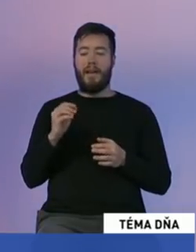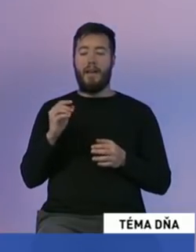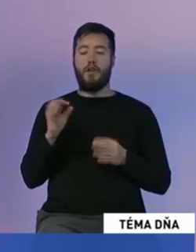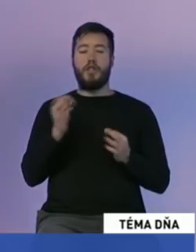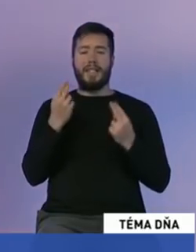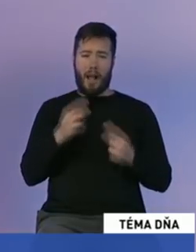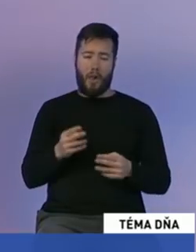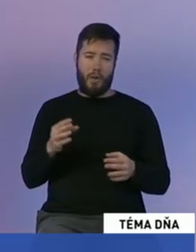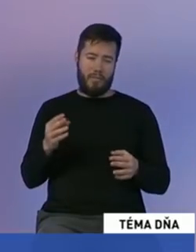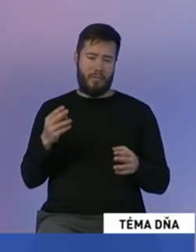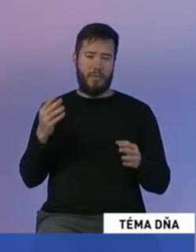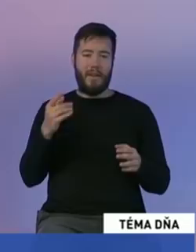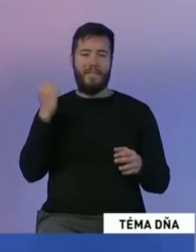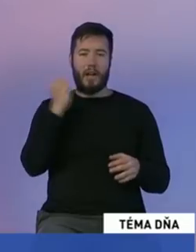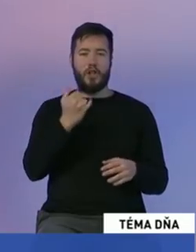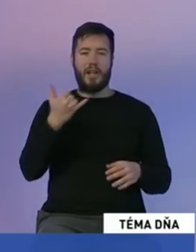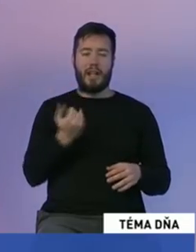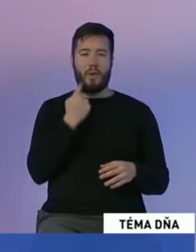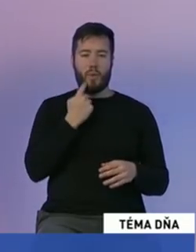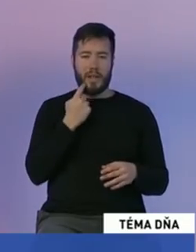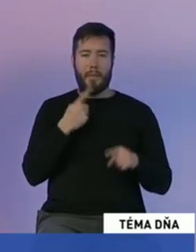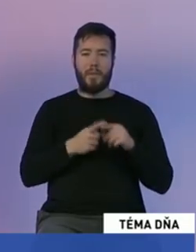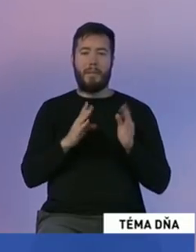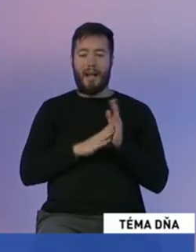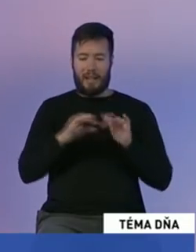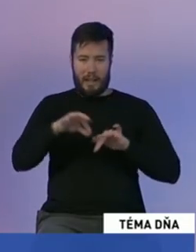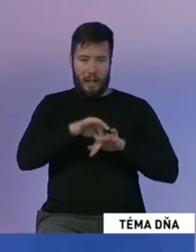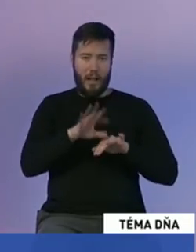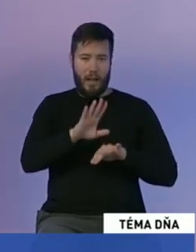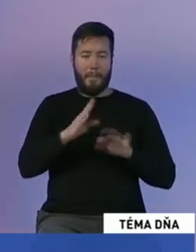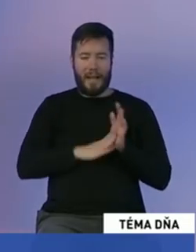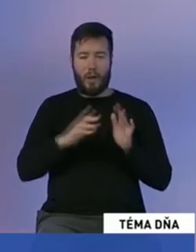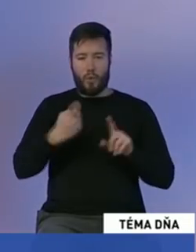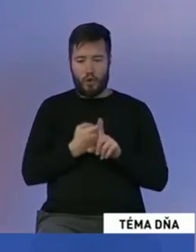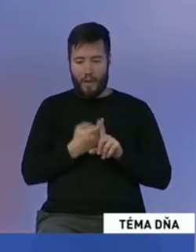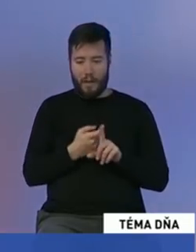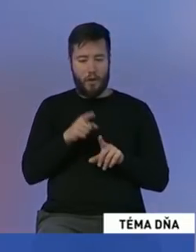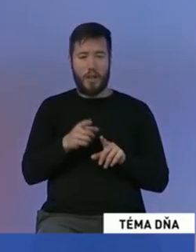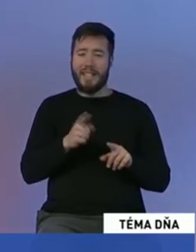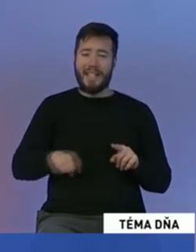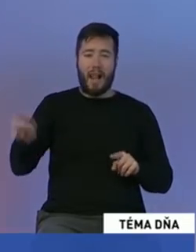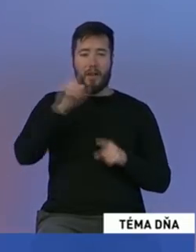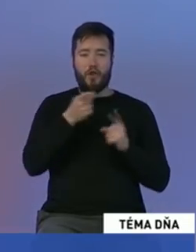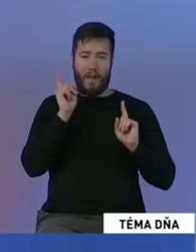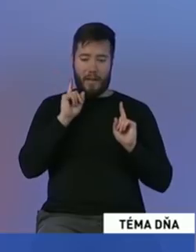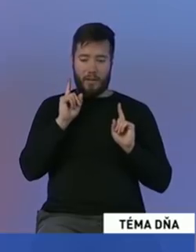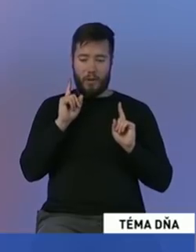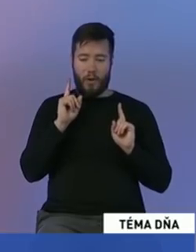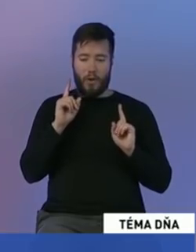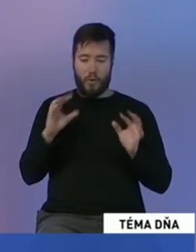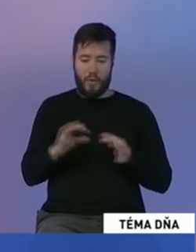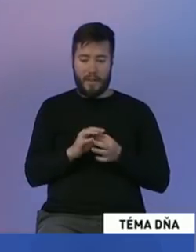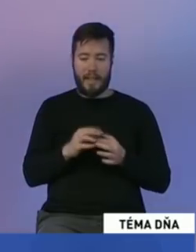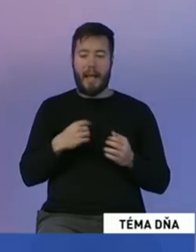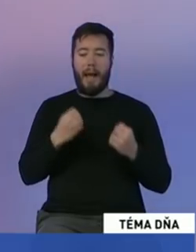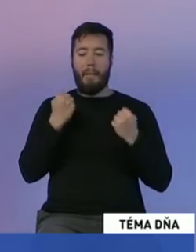tragédia. Podľa mňa toto je ten hlavný narratív, ktorý chybe celým Slovenskom. A celé Slovensko požaduje zmenu. Ja pevne